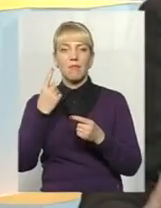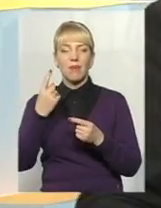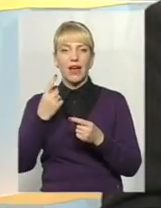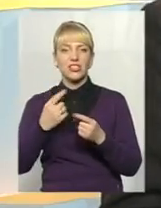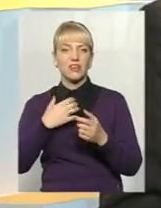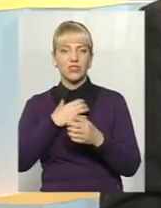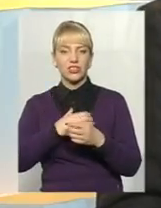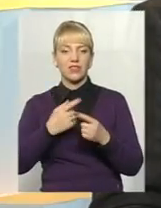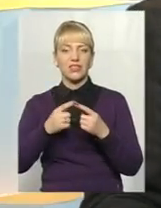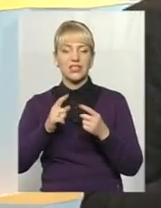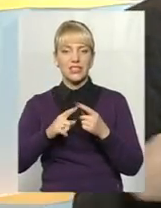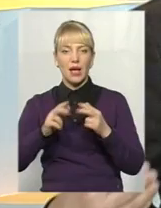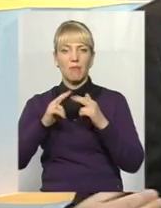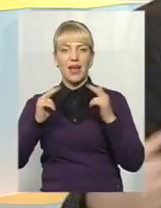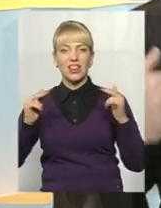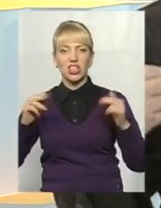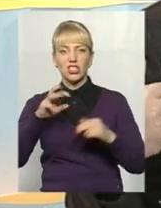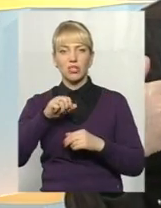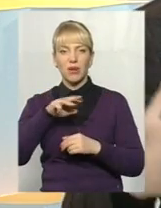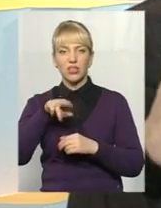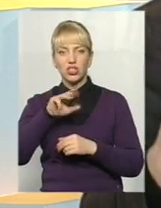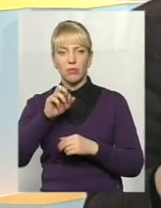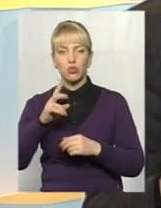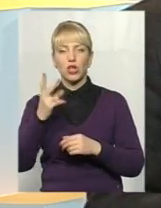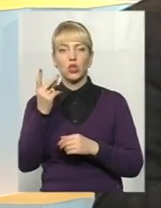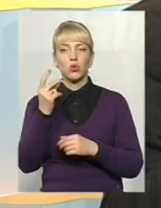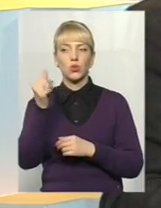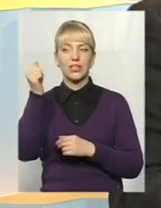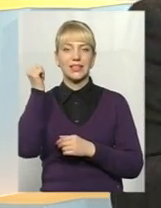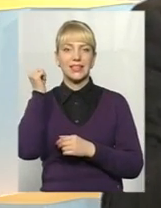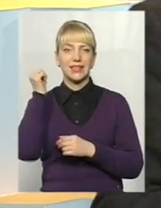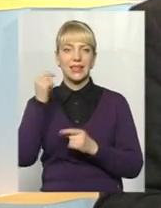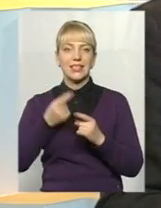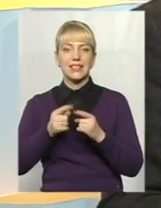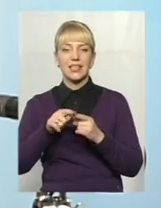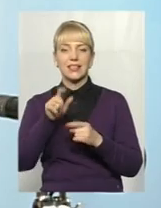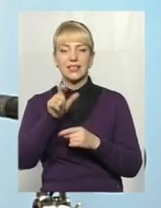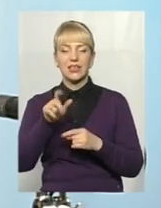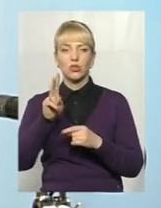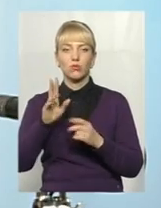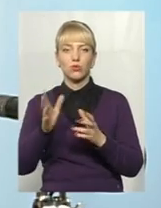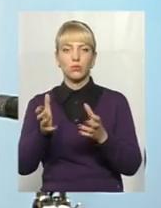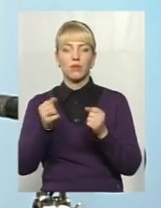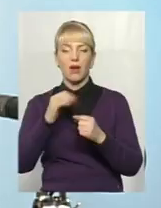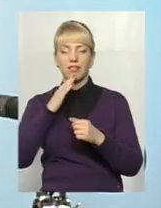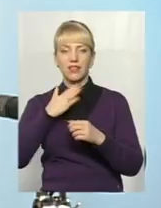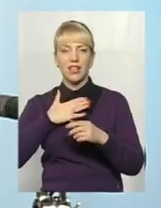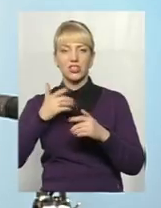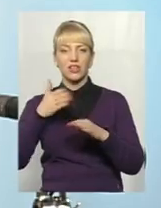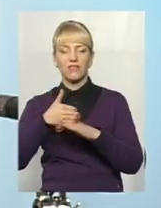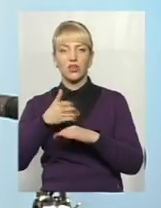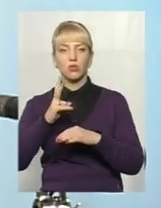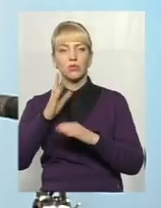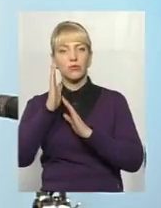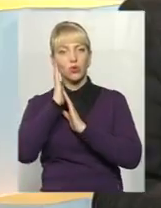Меджибіш історичні пам'ятки. І є інший, другий ешелон, тил. Це ті, хто буде приймати наших відвідувачів, яких змогли б